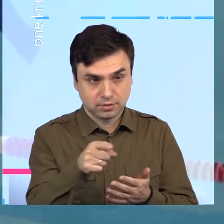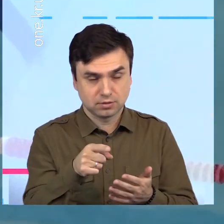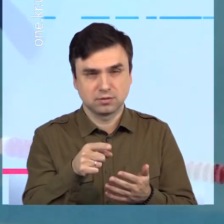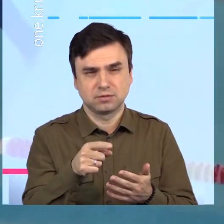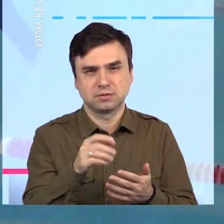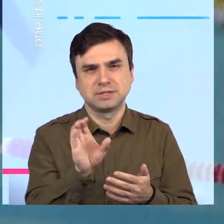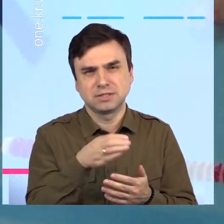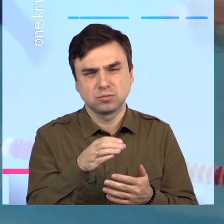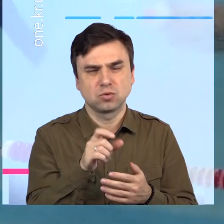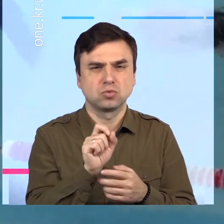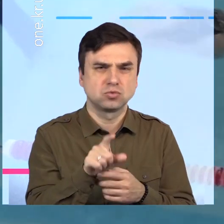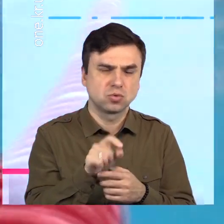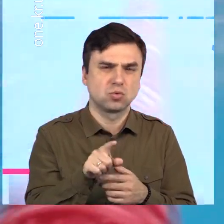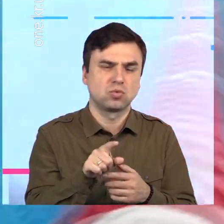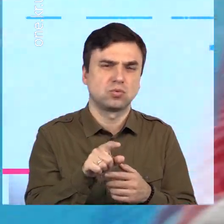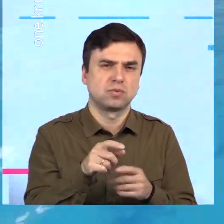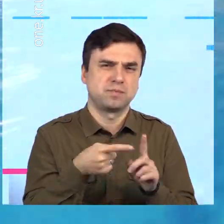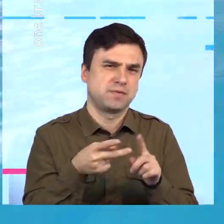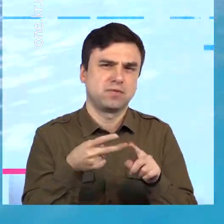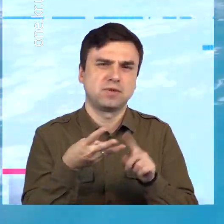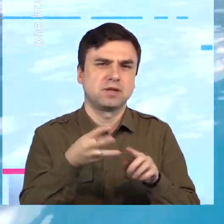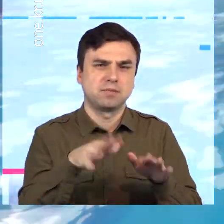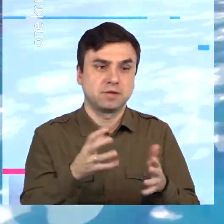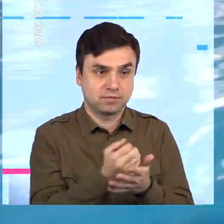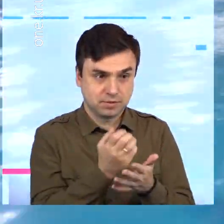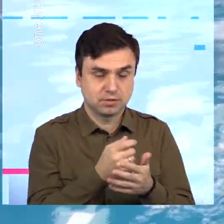змаганнях. Маріола Акуліч, Віталій Кваша, Перший міський.